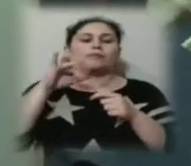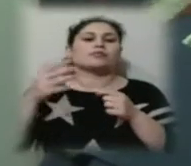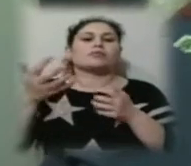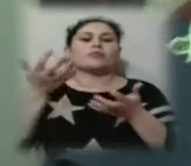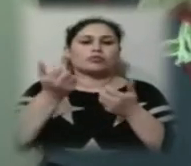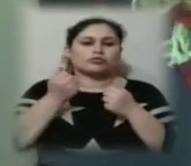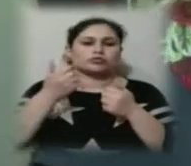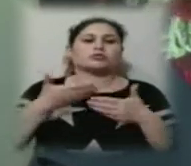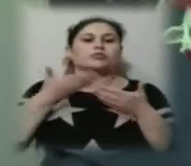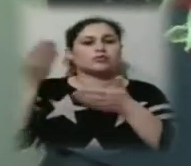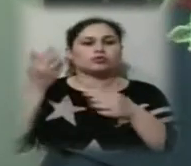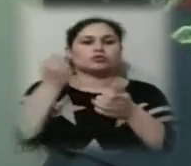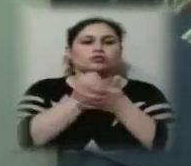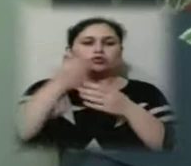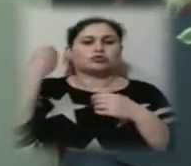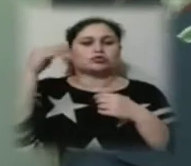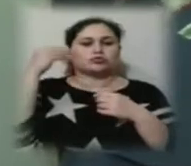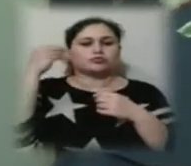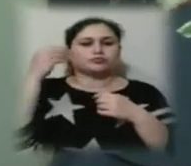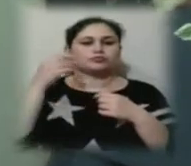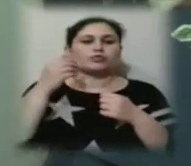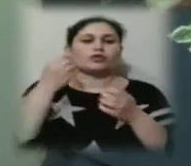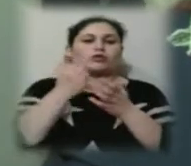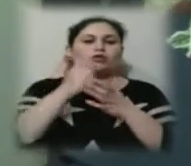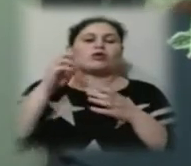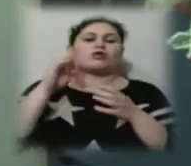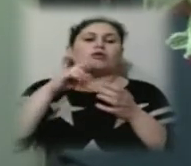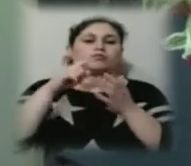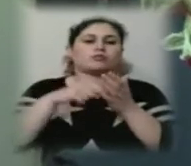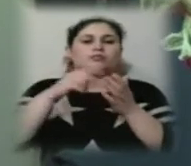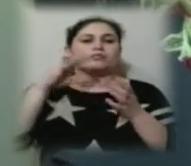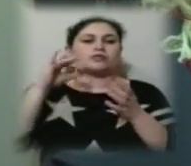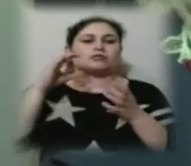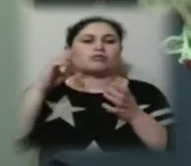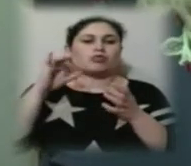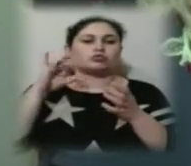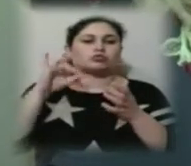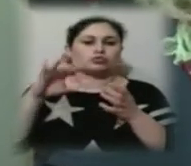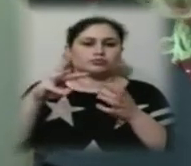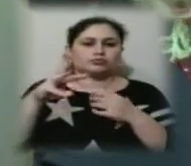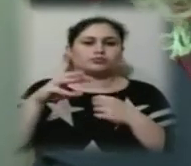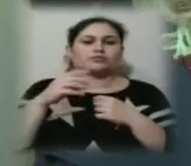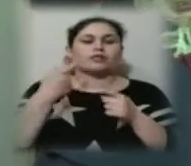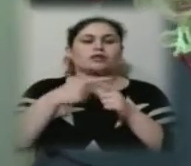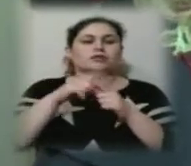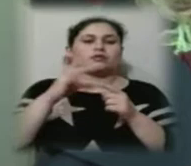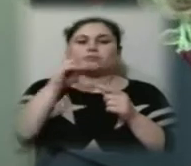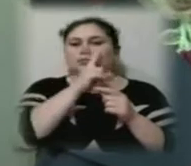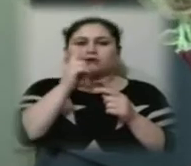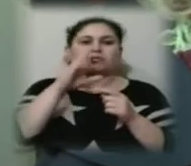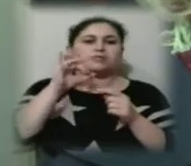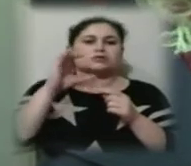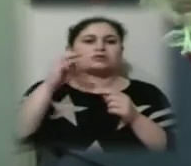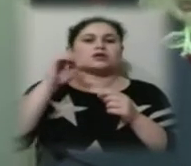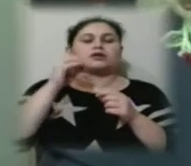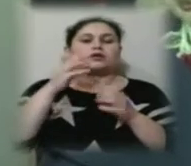Туреччини, але вже місто Бодрум. Це міні-міст світу 2020,